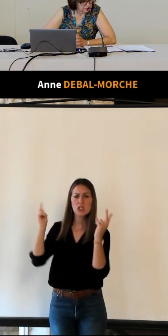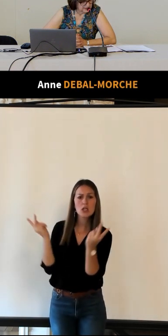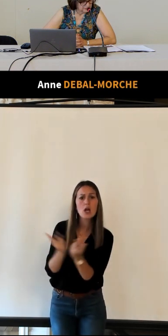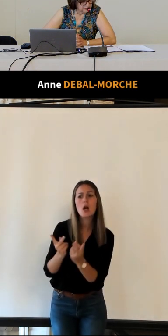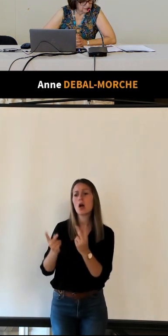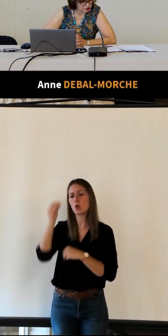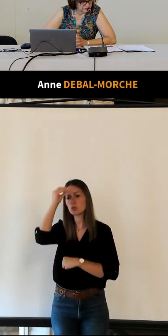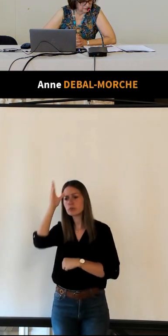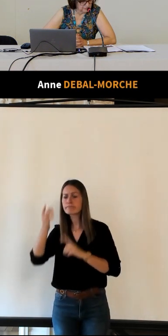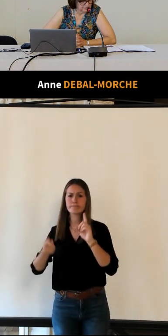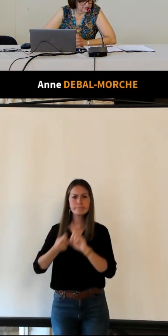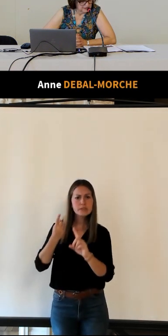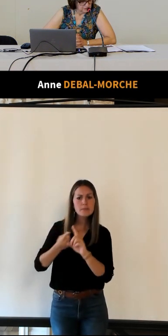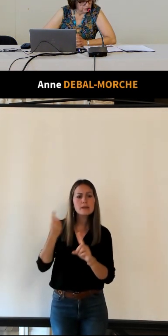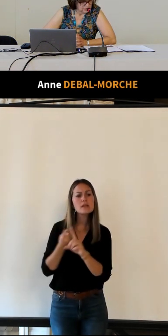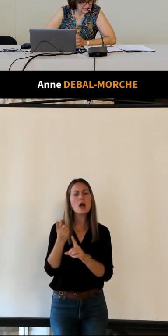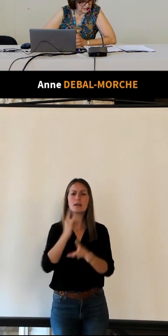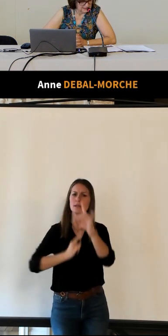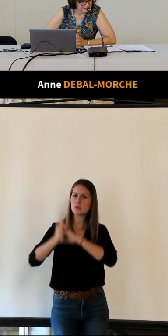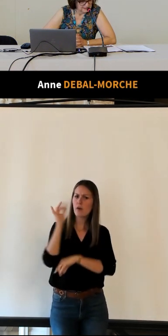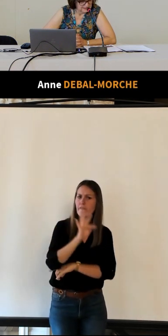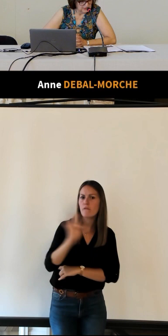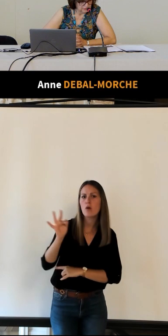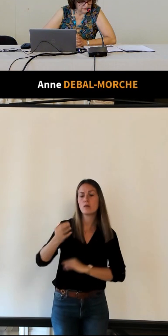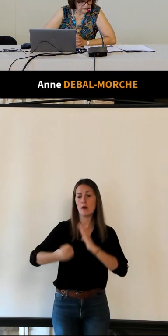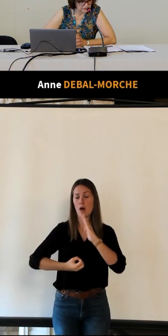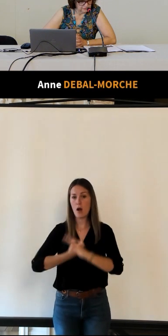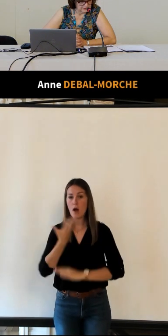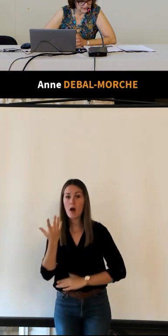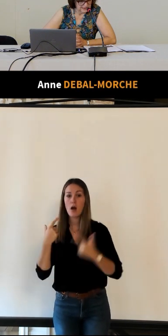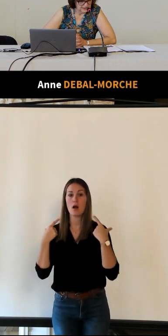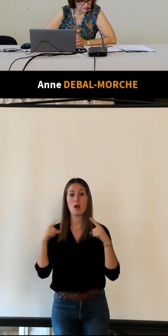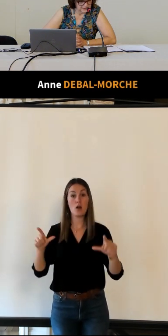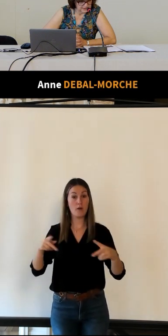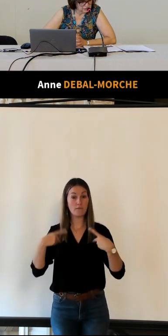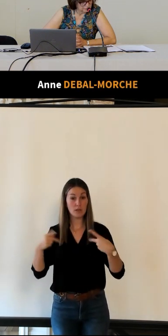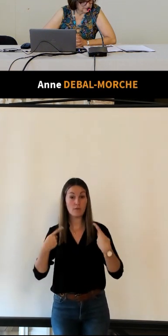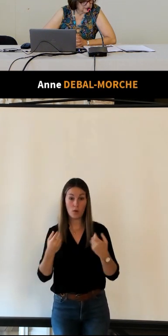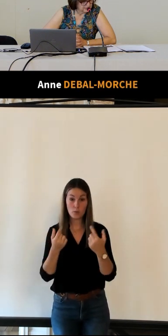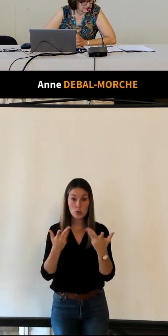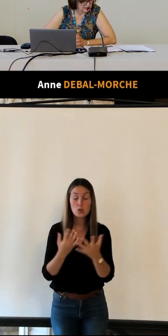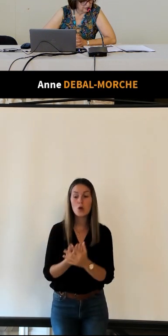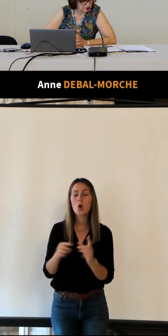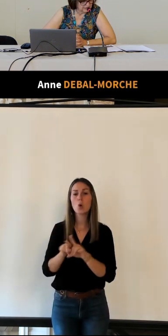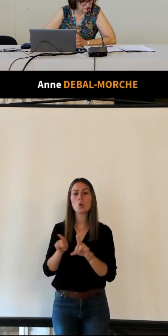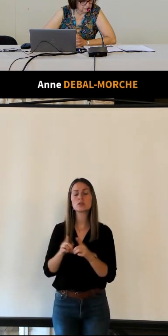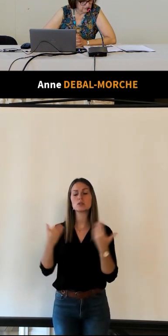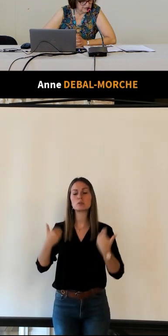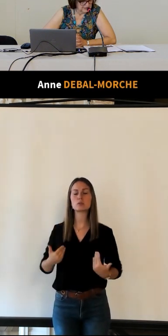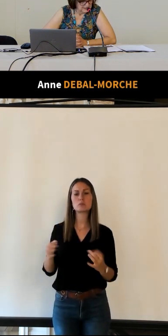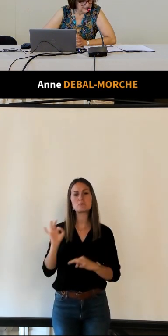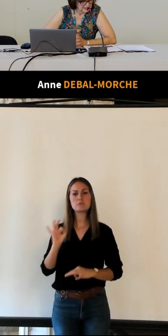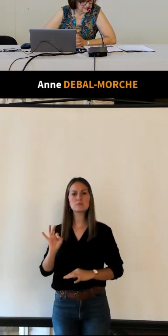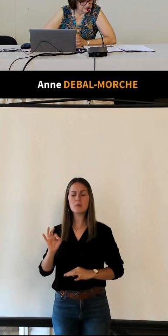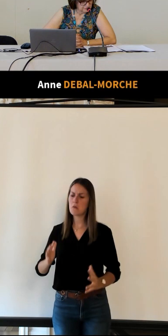particulière de l'histoire de France de l'art des langues vivantes à leur distinction personnelle leur dévouement